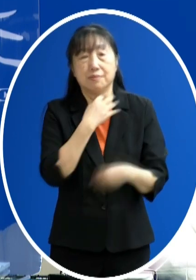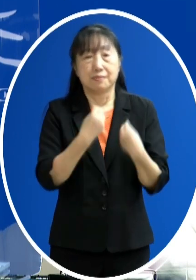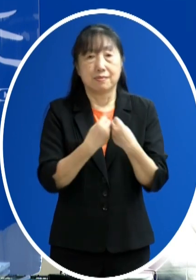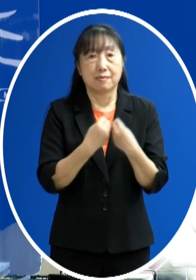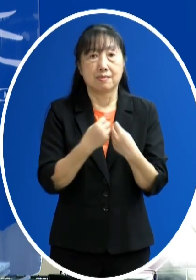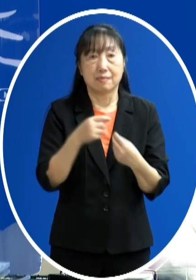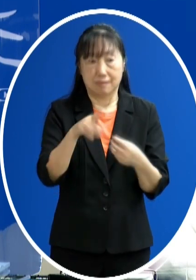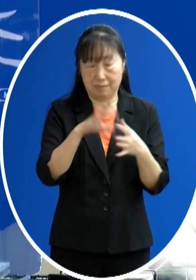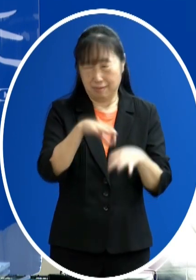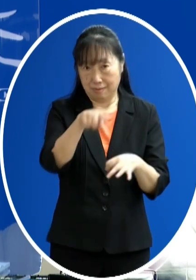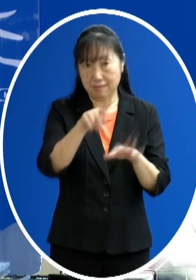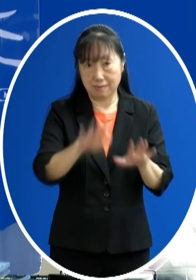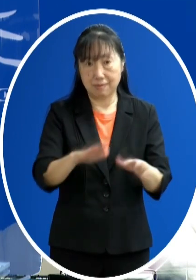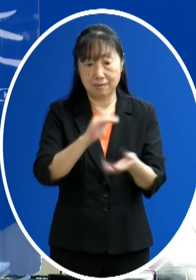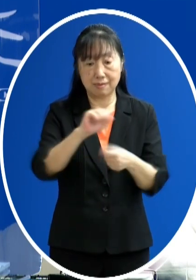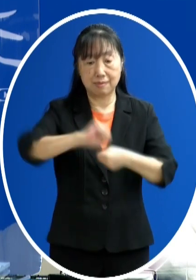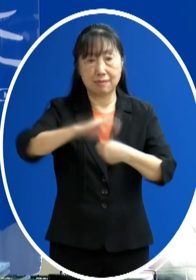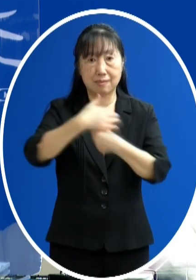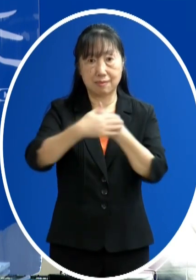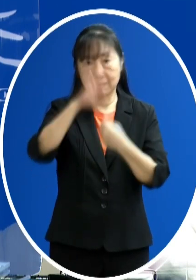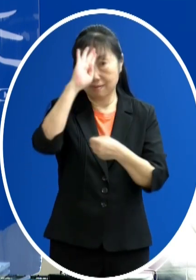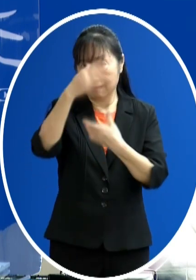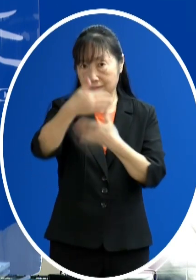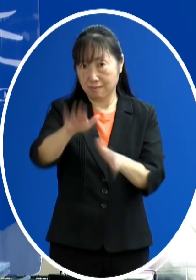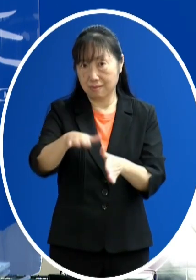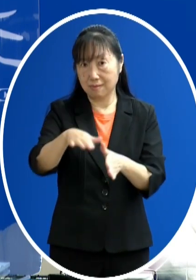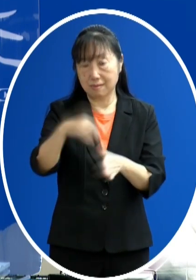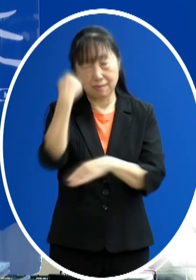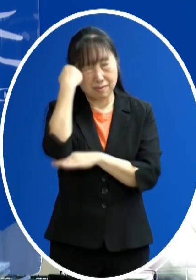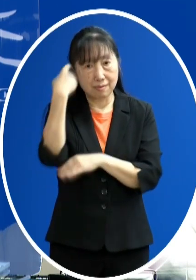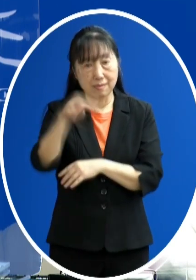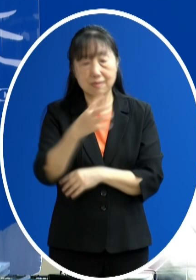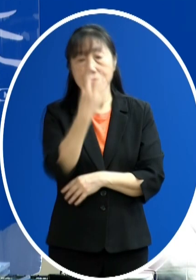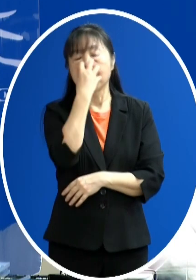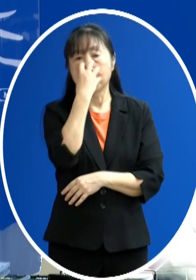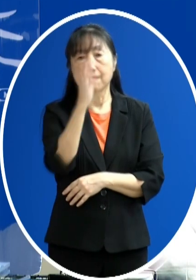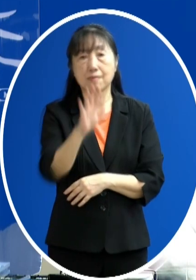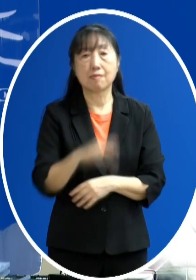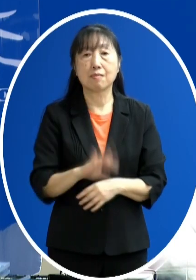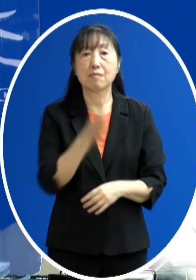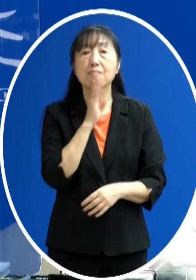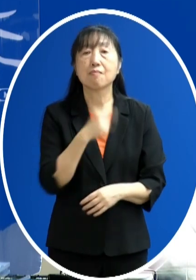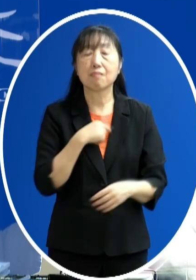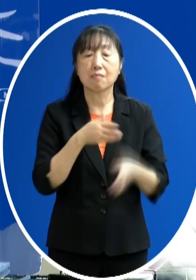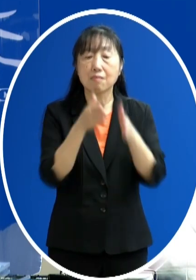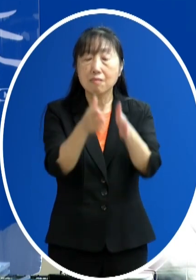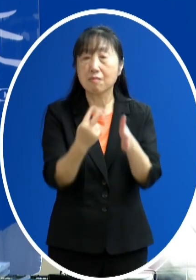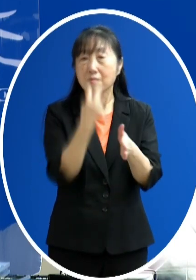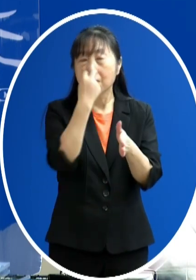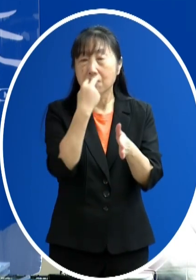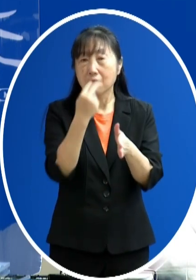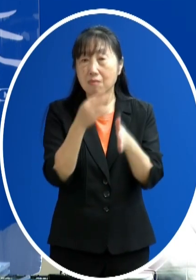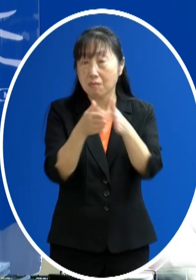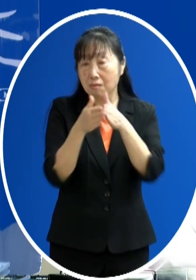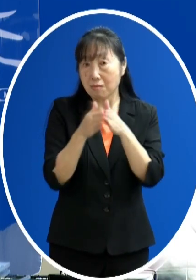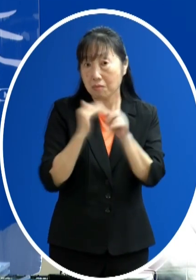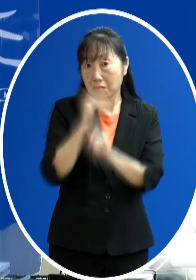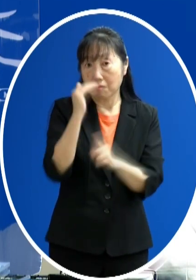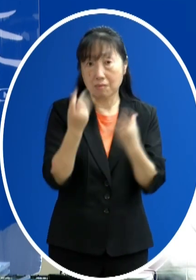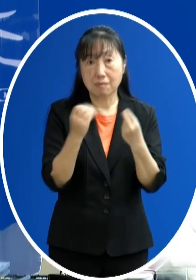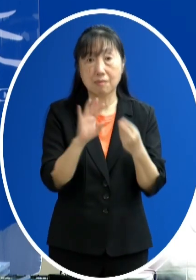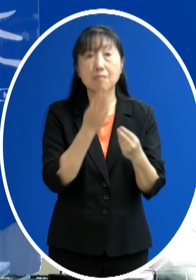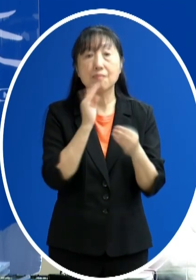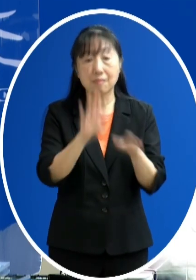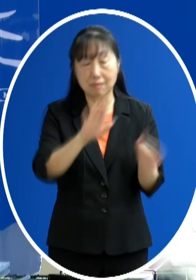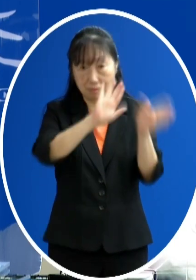況 所以目前還住在家務病房當中來使用呼吸器 不過氧氣的需求並不是算很高 目前病況是穩